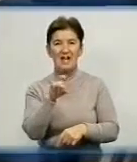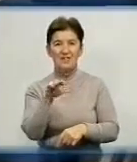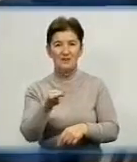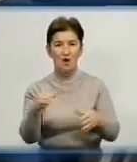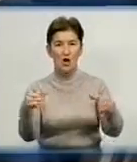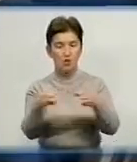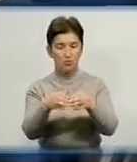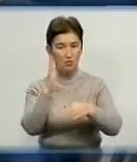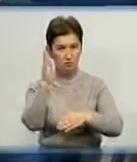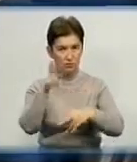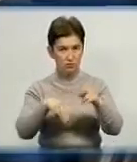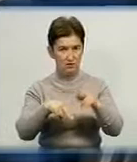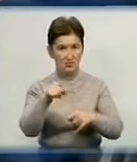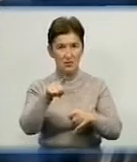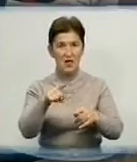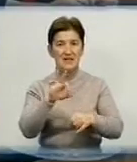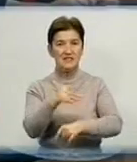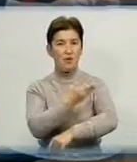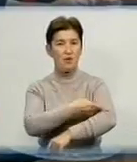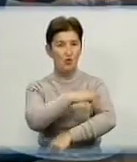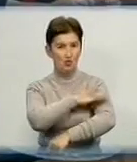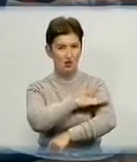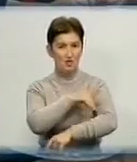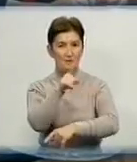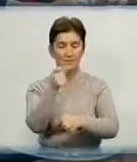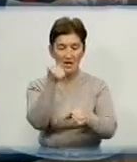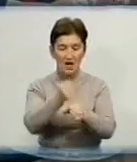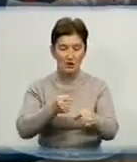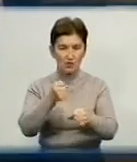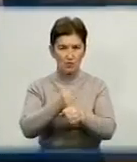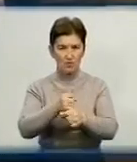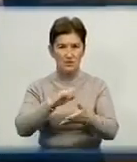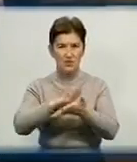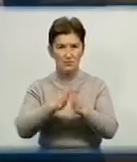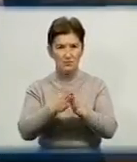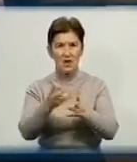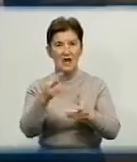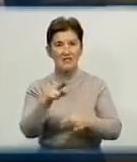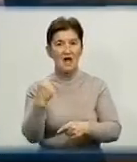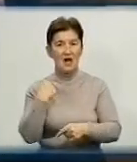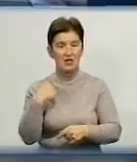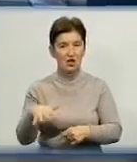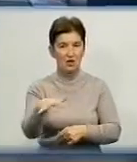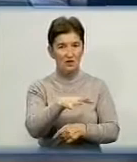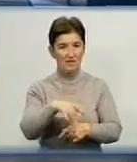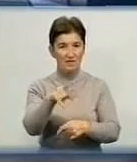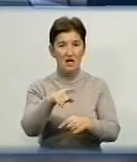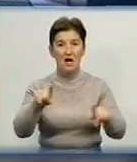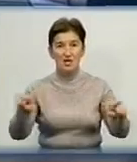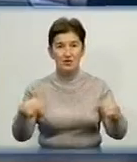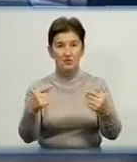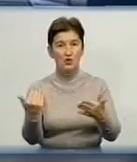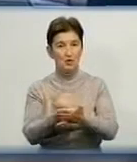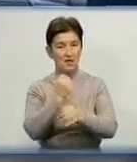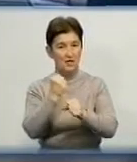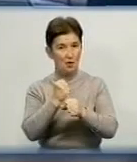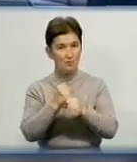обласні керівники говорили з економістами із Польщі. Саме вони розробили концепцію оптового ринку для кірвоградців. Робота цього об'єкту створить нові робочі